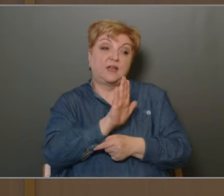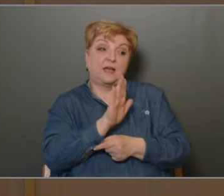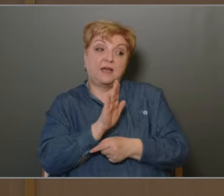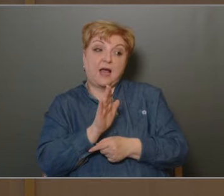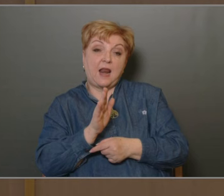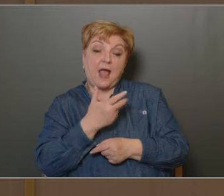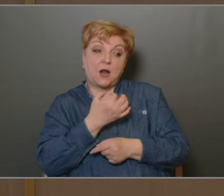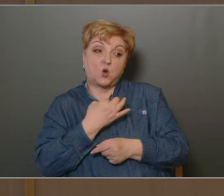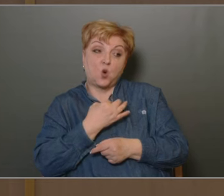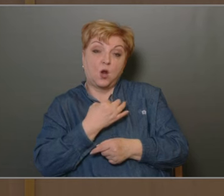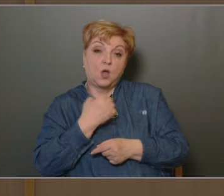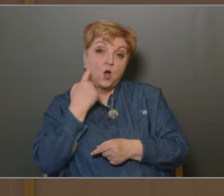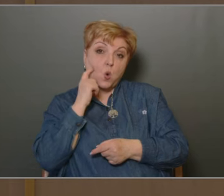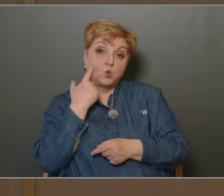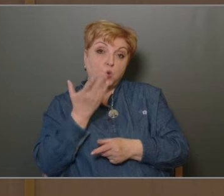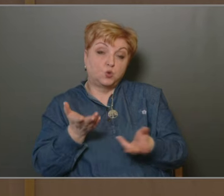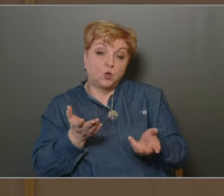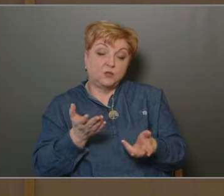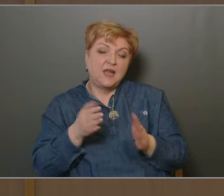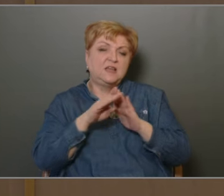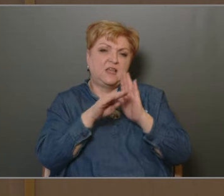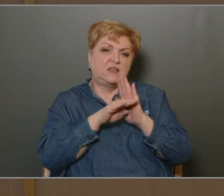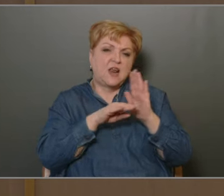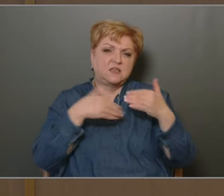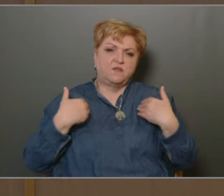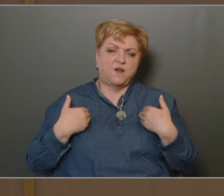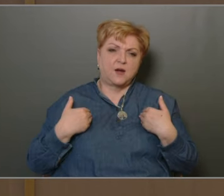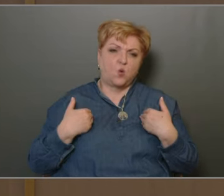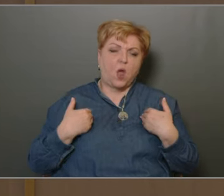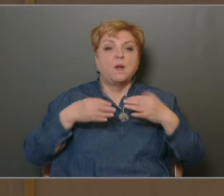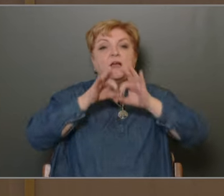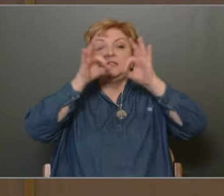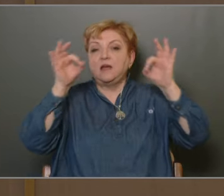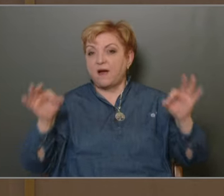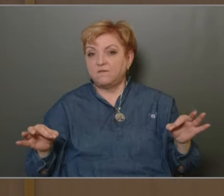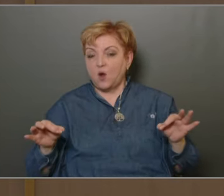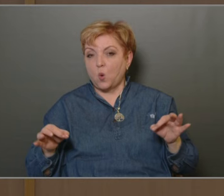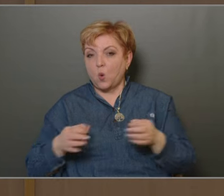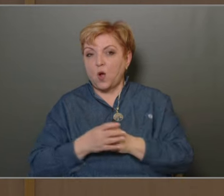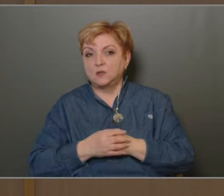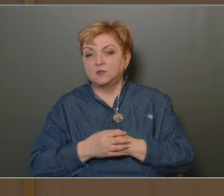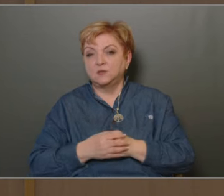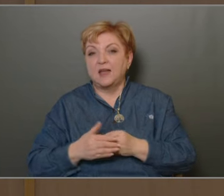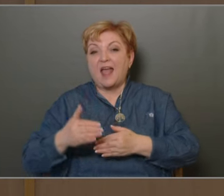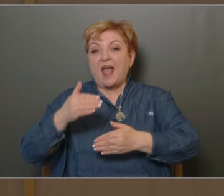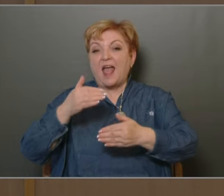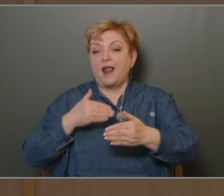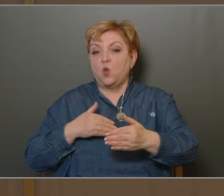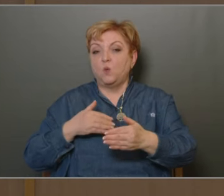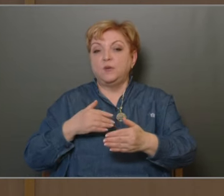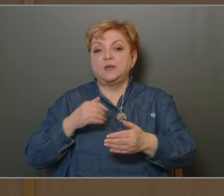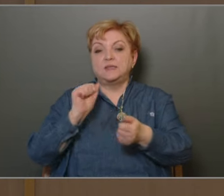gondoskodni. Tételezem fel annyit rólam, hogy nyilvánvalóan előbbi